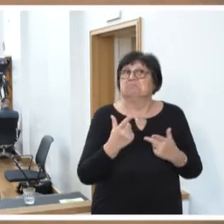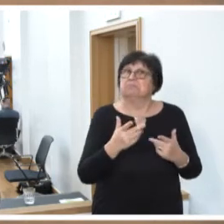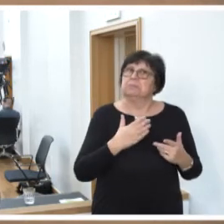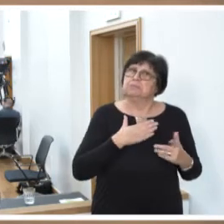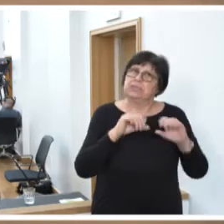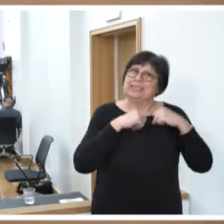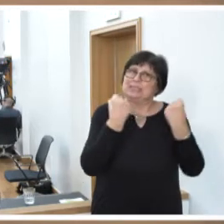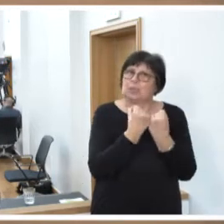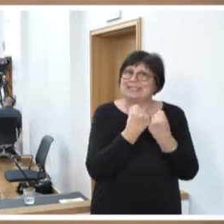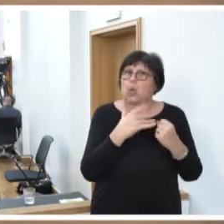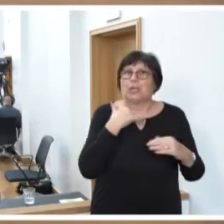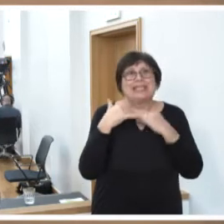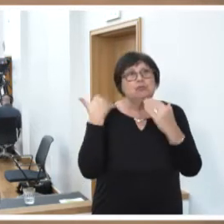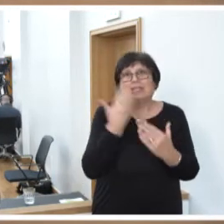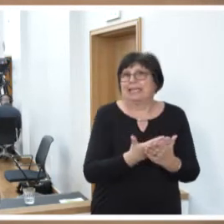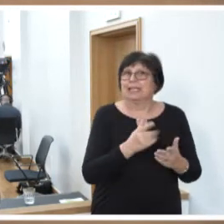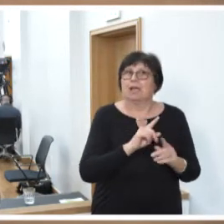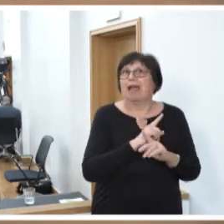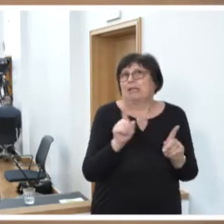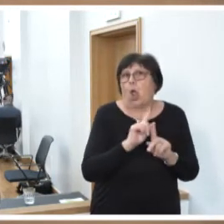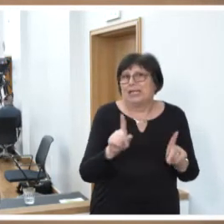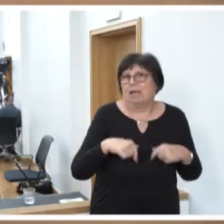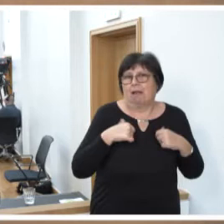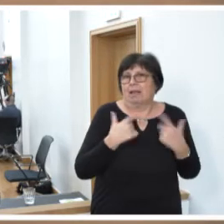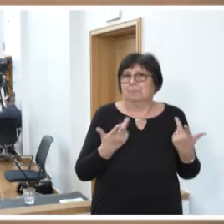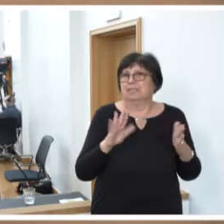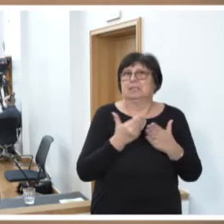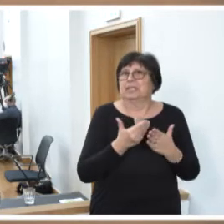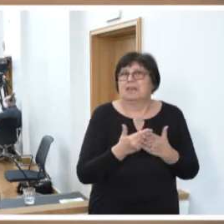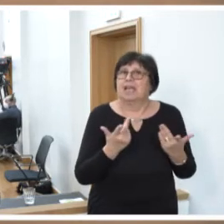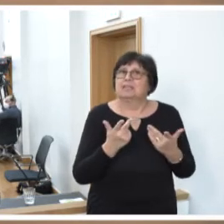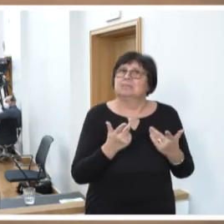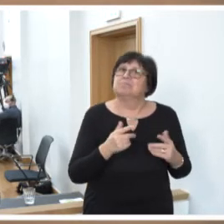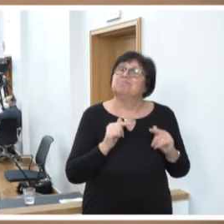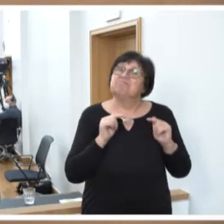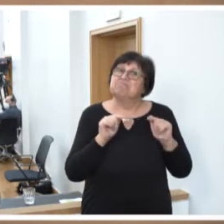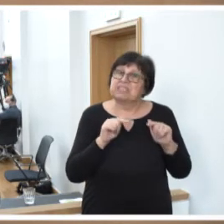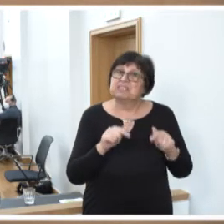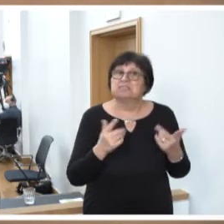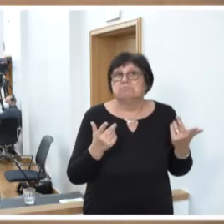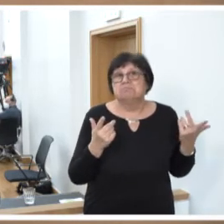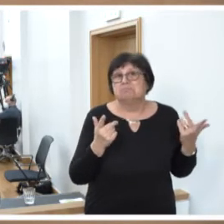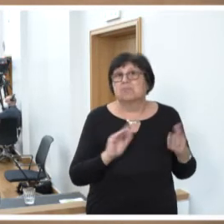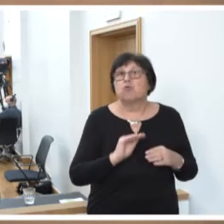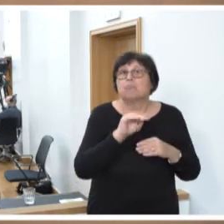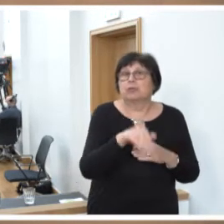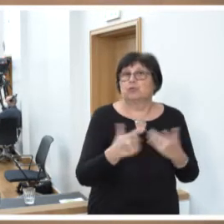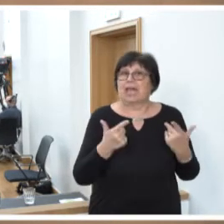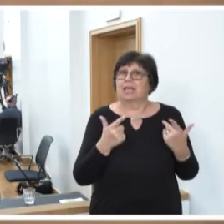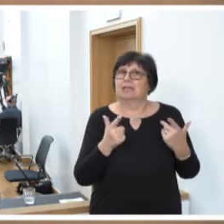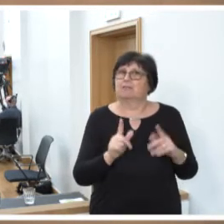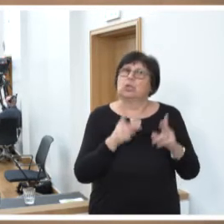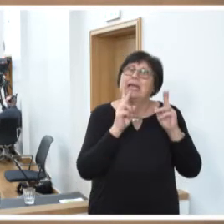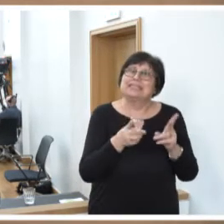Situation in der Geschichte noch nicht erlebt. Und jedenfalls übersteigt es jenseits vom